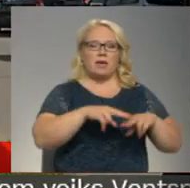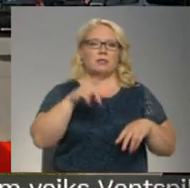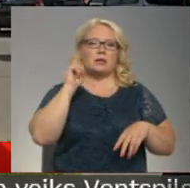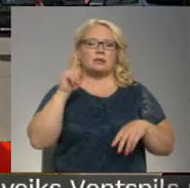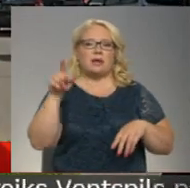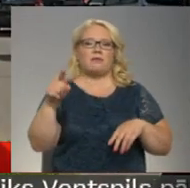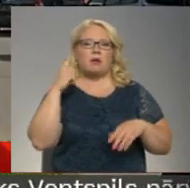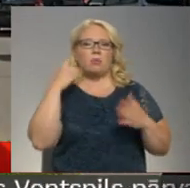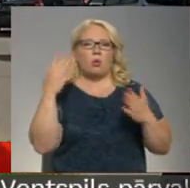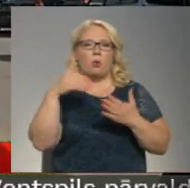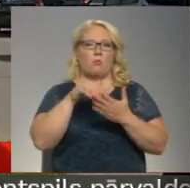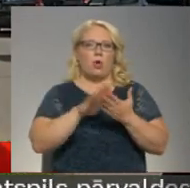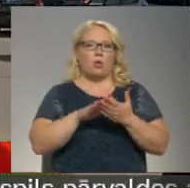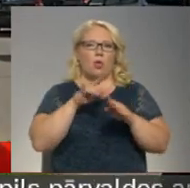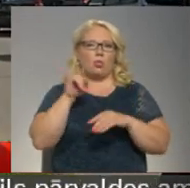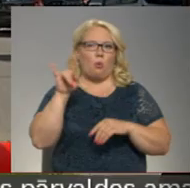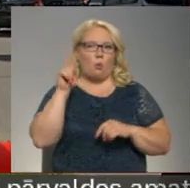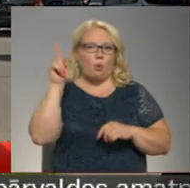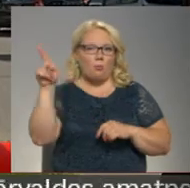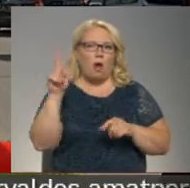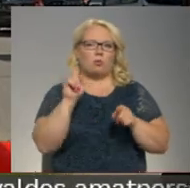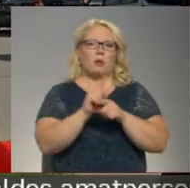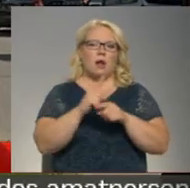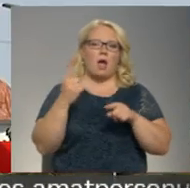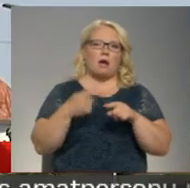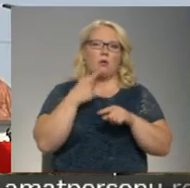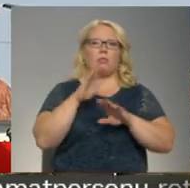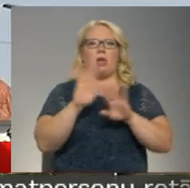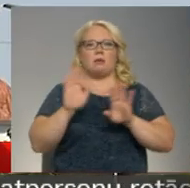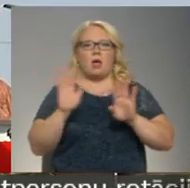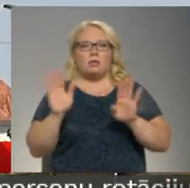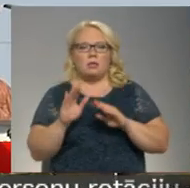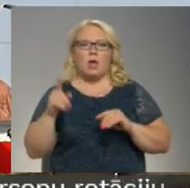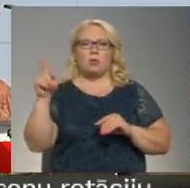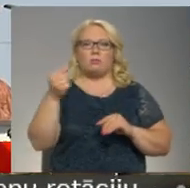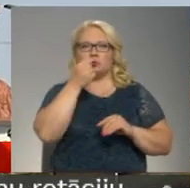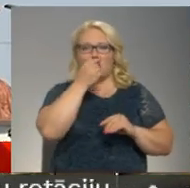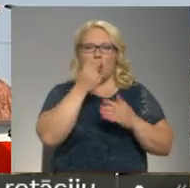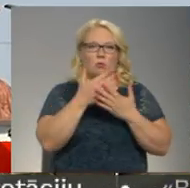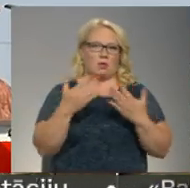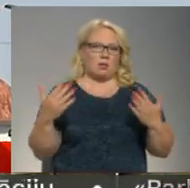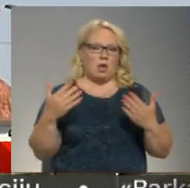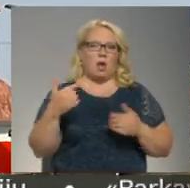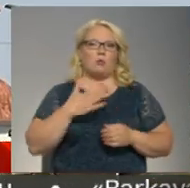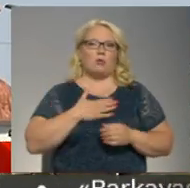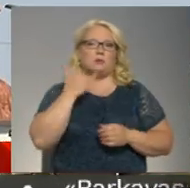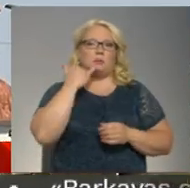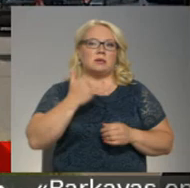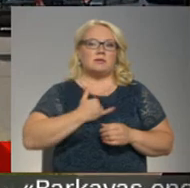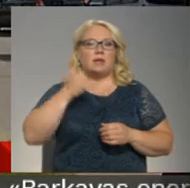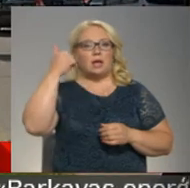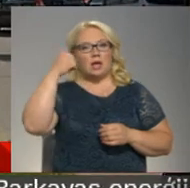protokolas tukumā, bet arī tur jau tiek pīti dažādi atkal, ka nē, nē, nē, tur taču būs smaka un tā tālāk. Mums sazinājās